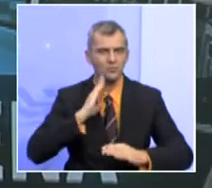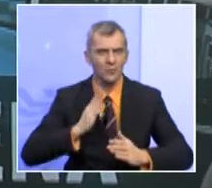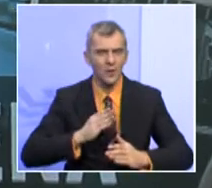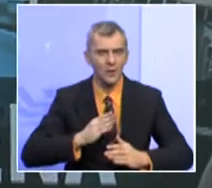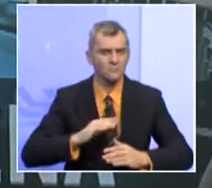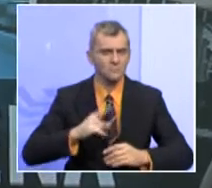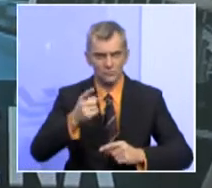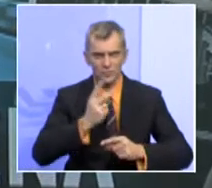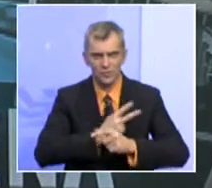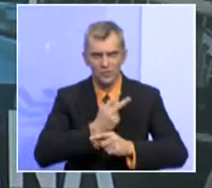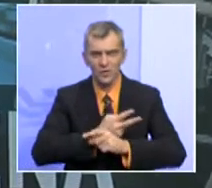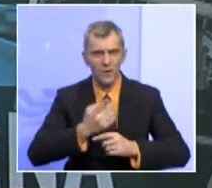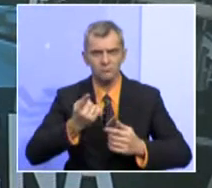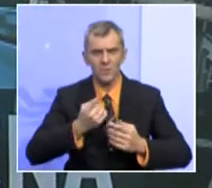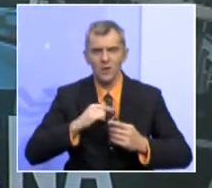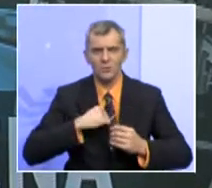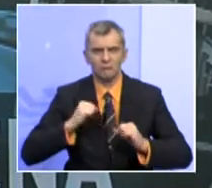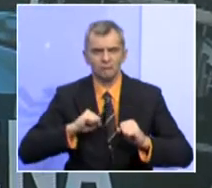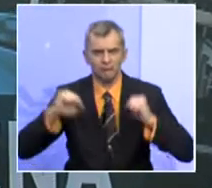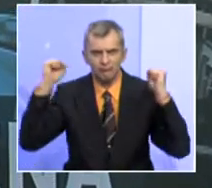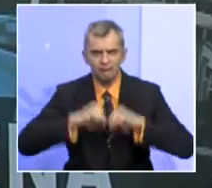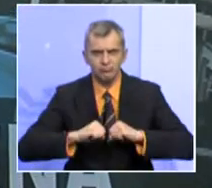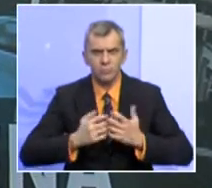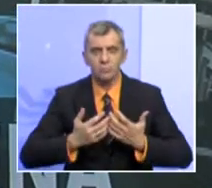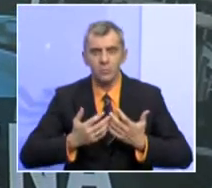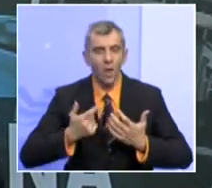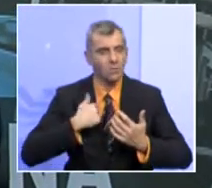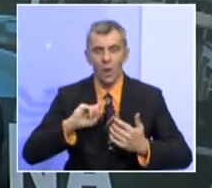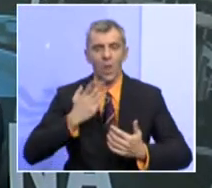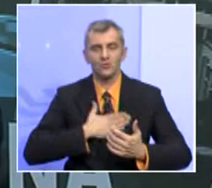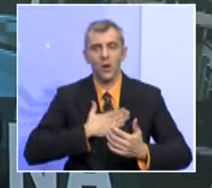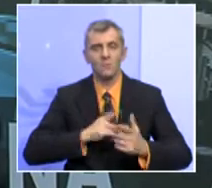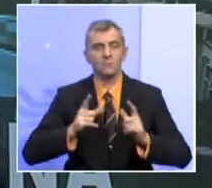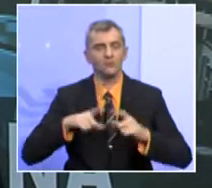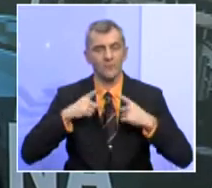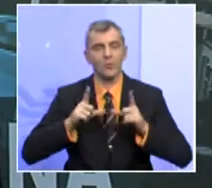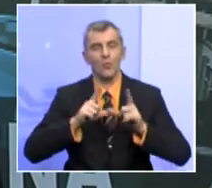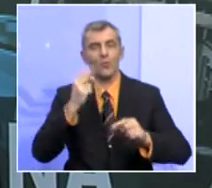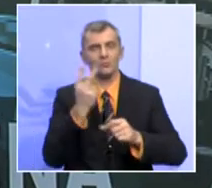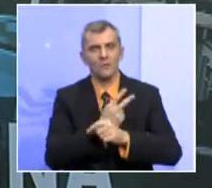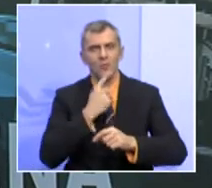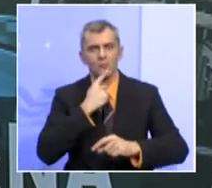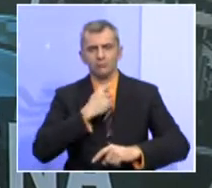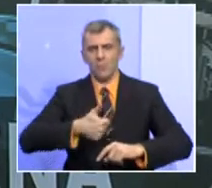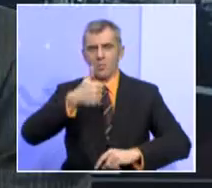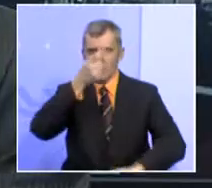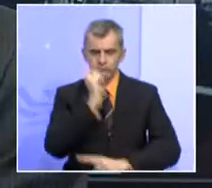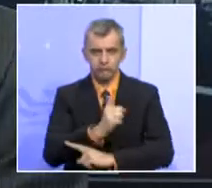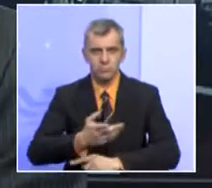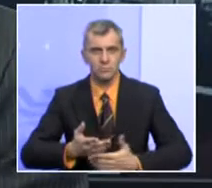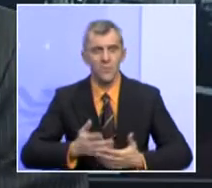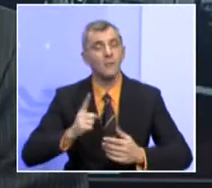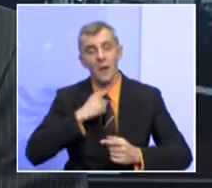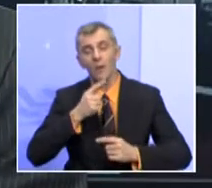potpuna ili anarhija ili tiranija. A ja, vjerujte mi, ne želim živjeti u zemlji u kojoj vlada tiranija ili anarhija. Kako već govorite o